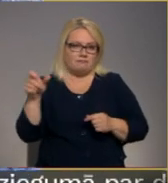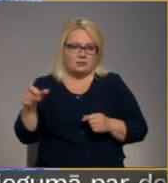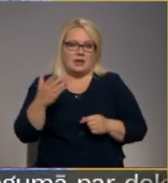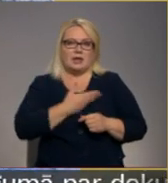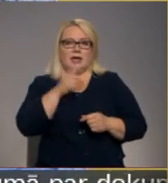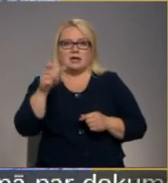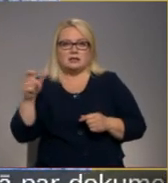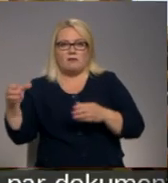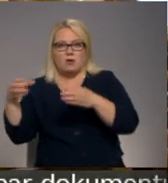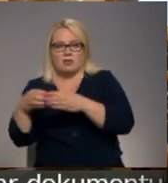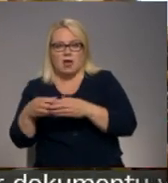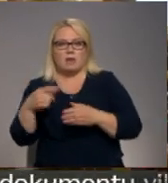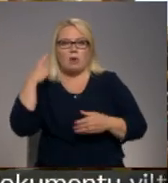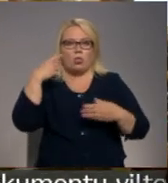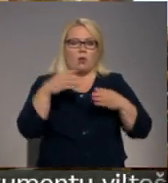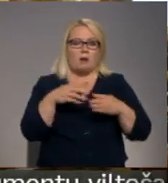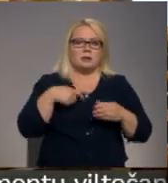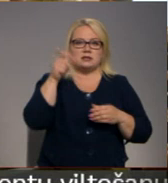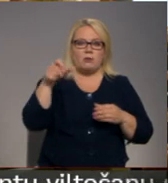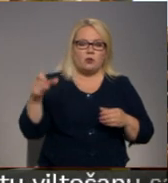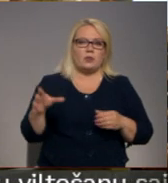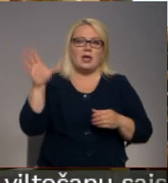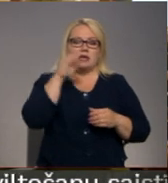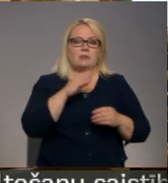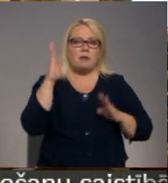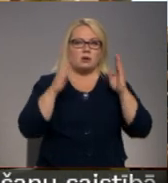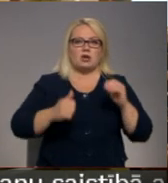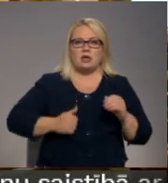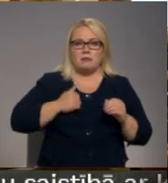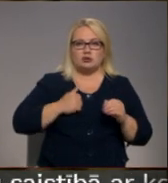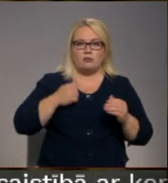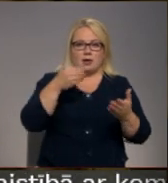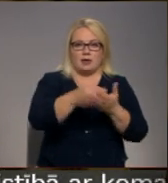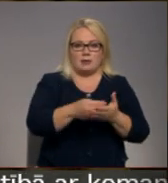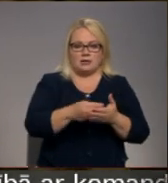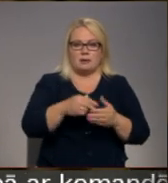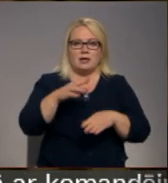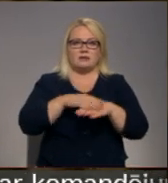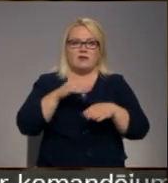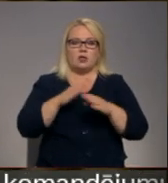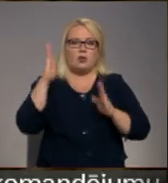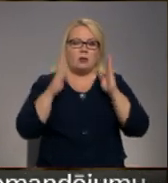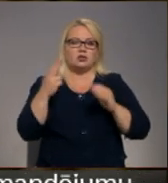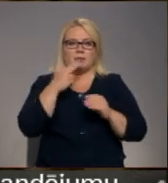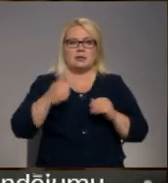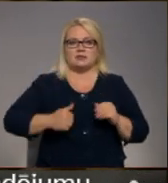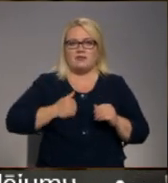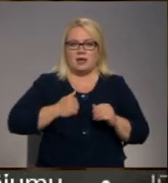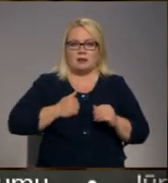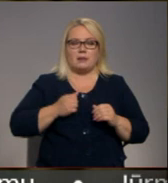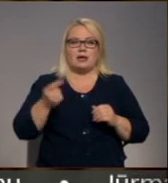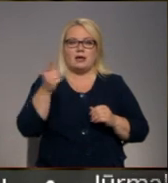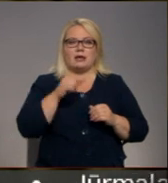Iedzīvotājiem, domes deputātiem, kā arī potenciālajiem meža īpašumu ieguvējiem. Zviedru mešu saimniecības uzņēmuma SIA